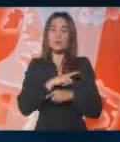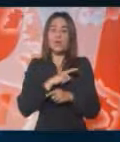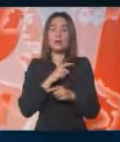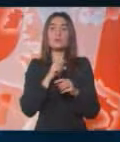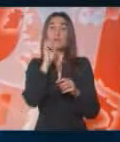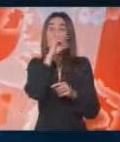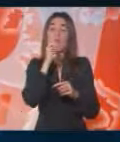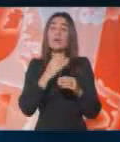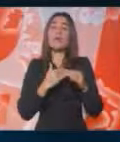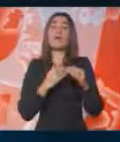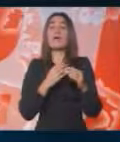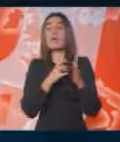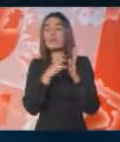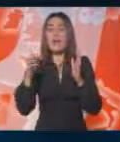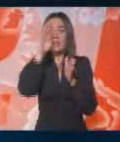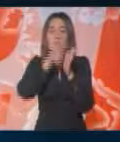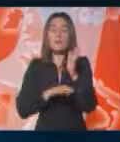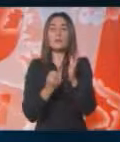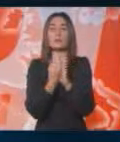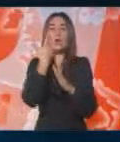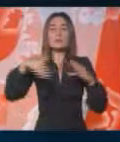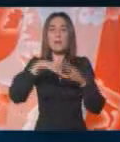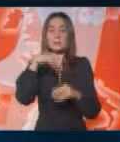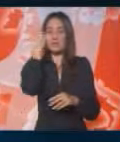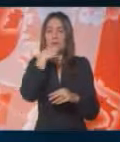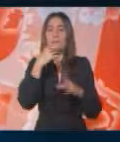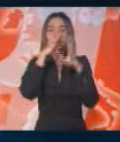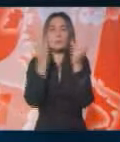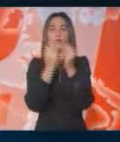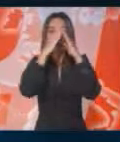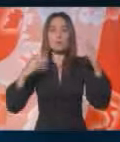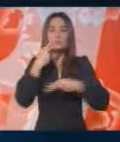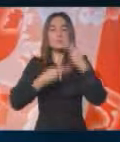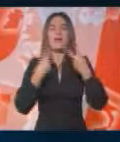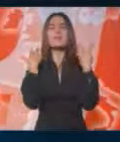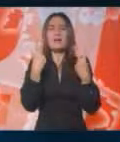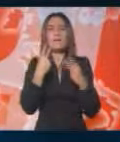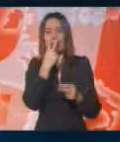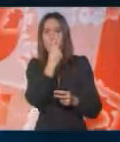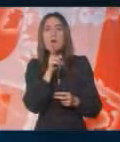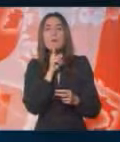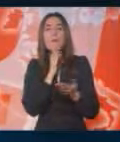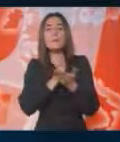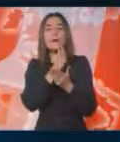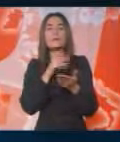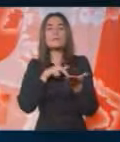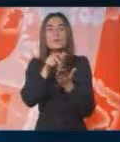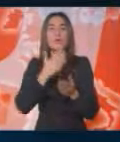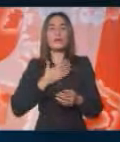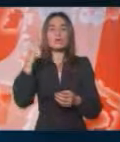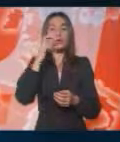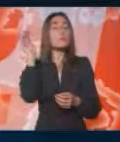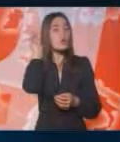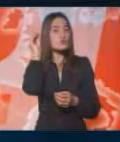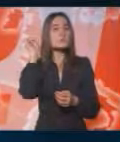reflektuje na dalji pad broja zaposlenih lica koji su uz brutodomaći proizvod najbitniji indikator u kom pravcu ide naša ekonomija. Čuli